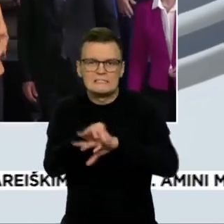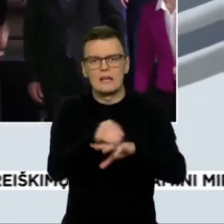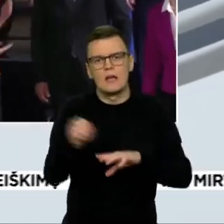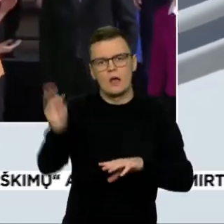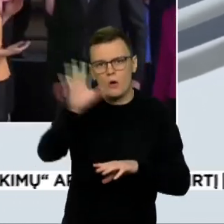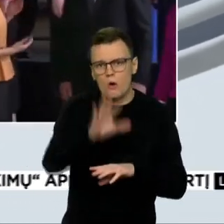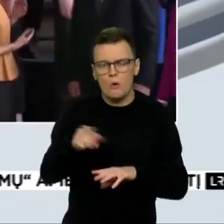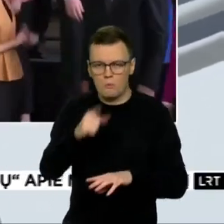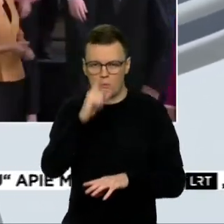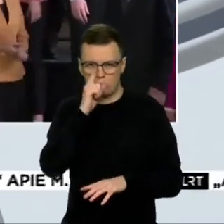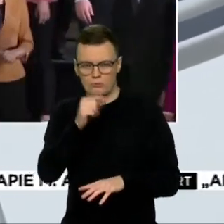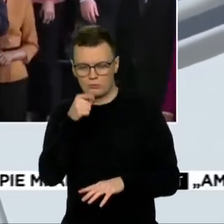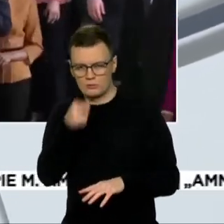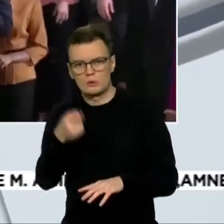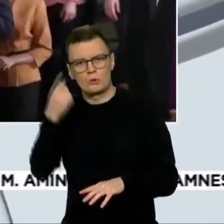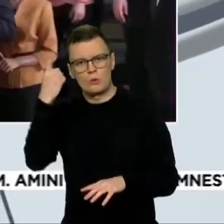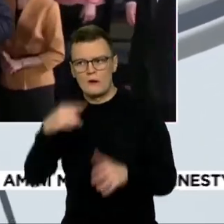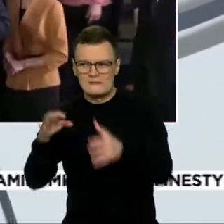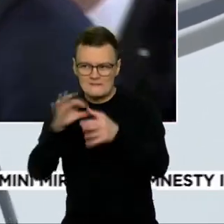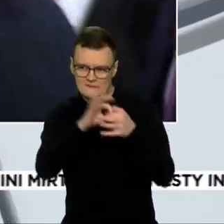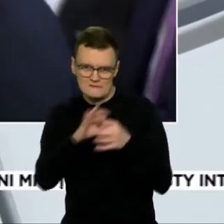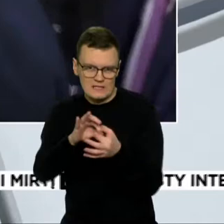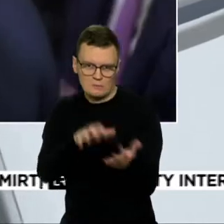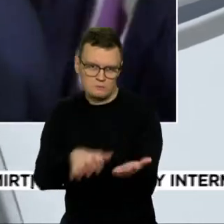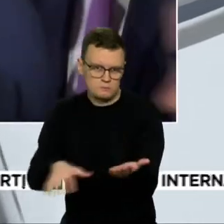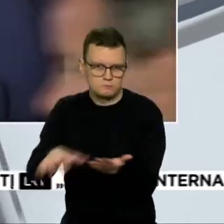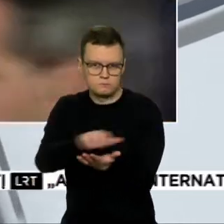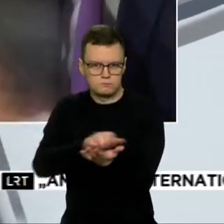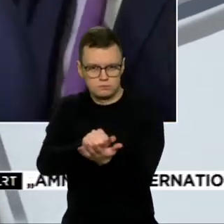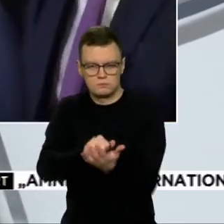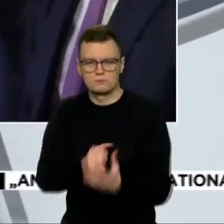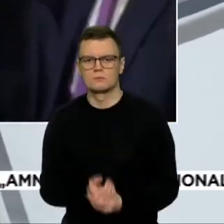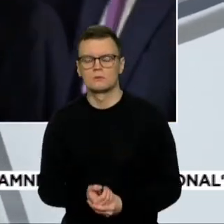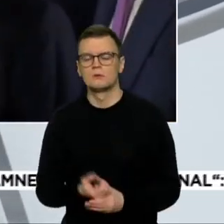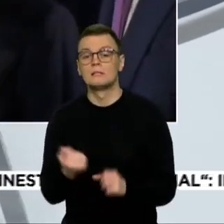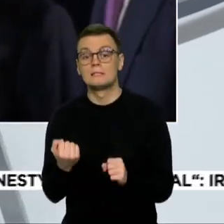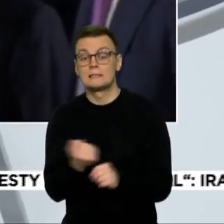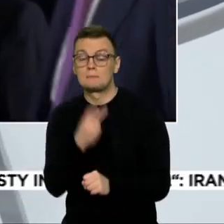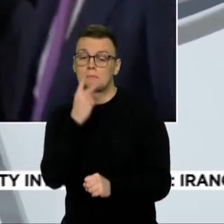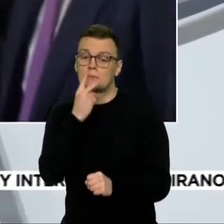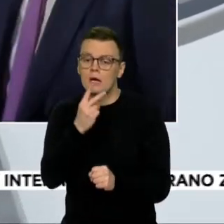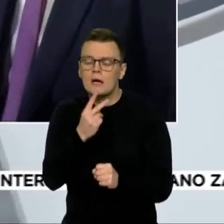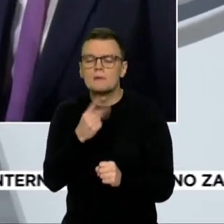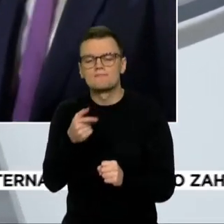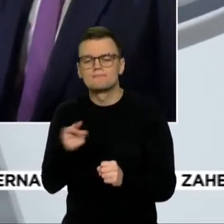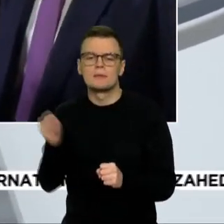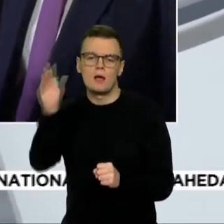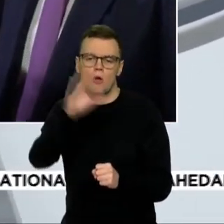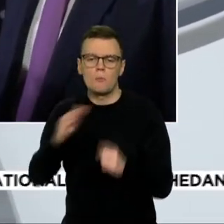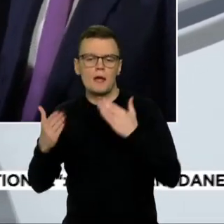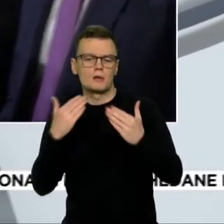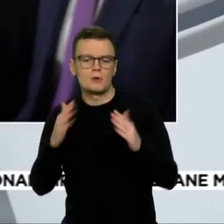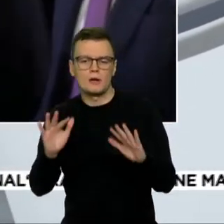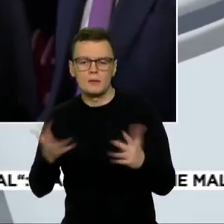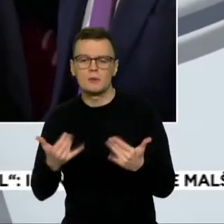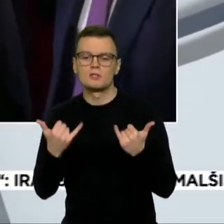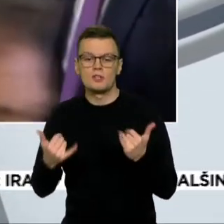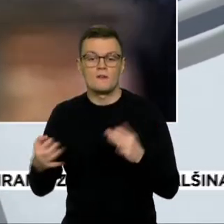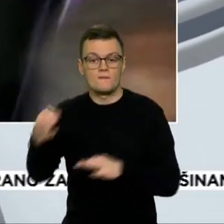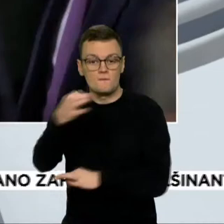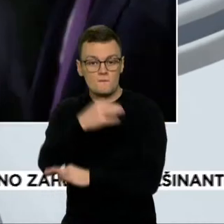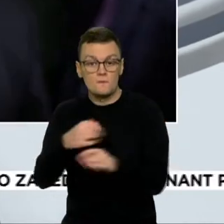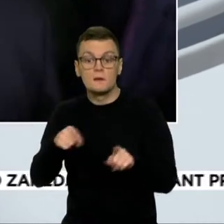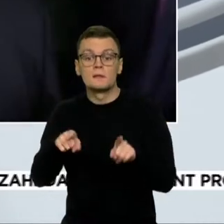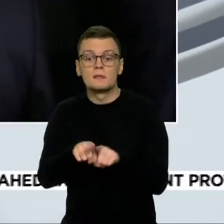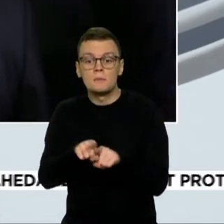vienybę. Tai, na, tai matyti reikės pamatyti, kaip atrodys ta Europa, bet be abejo, tai apie tai šiandien kalbama ir matyti bus kalbama ir rytoj, kai